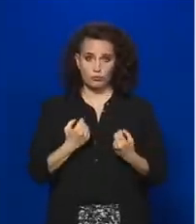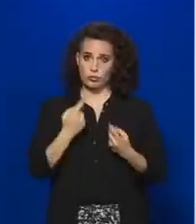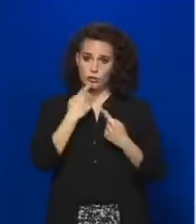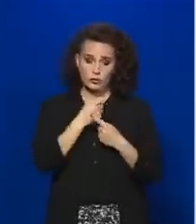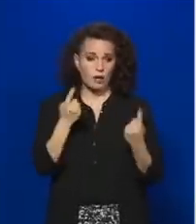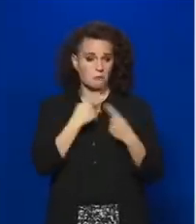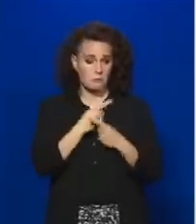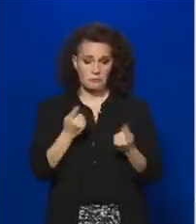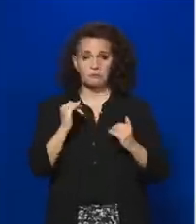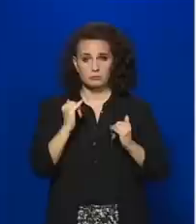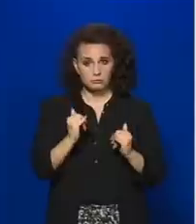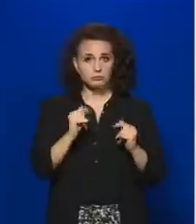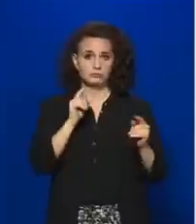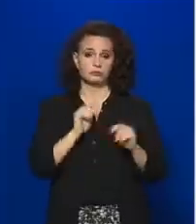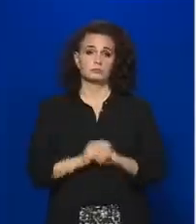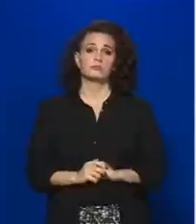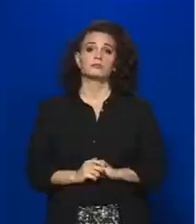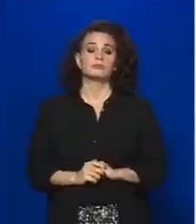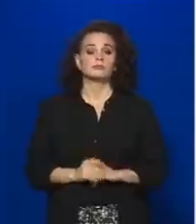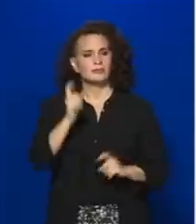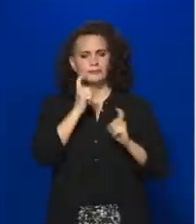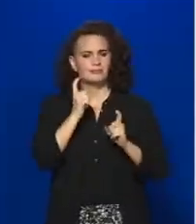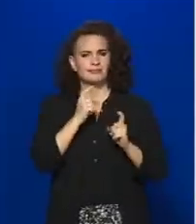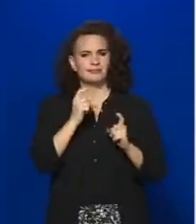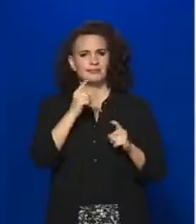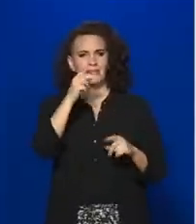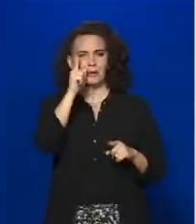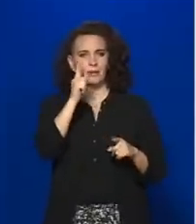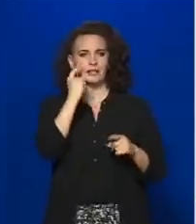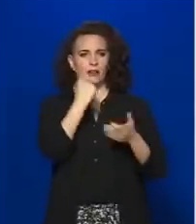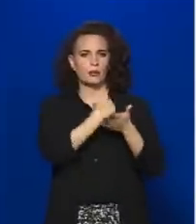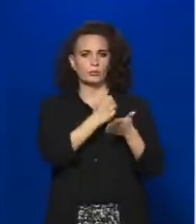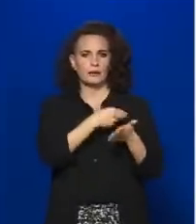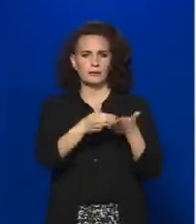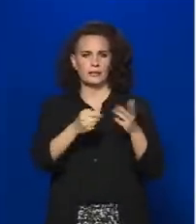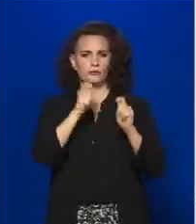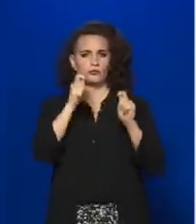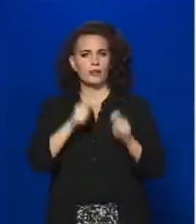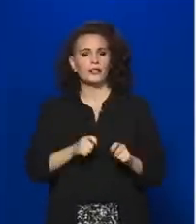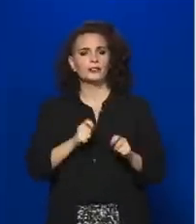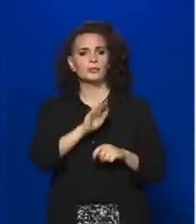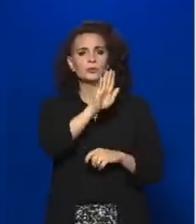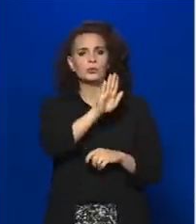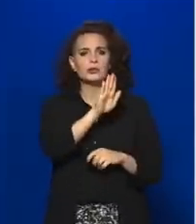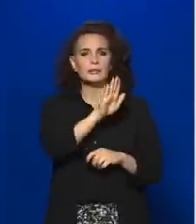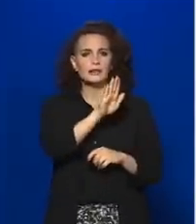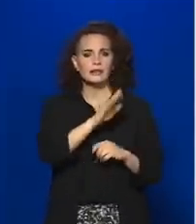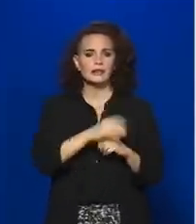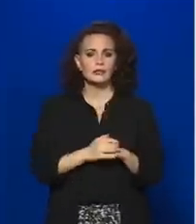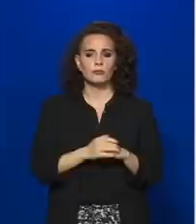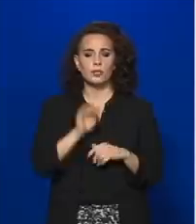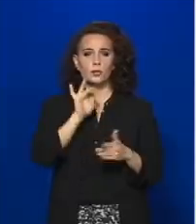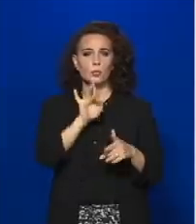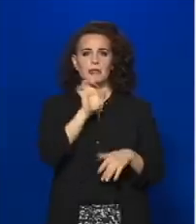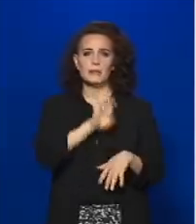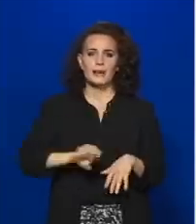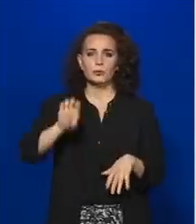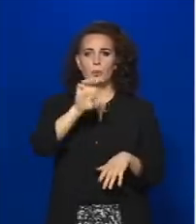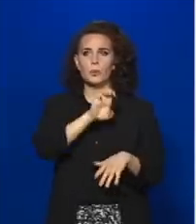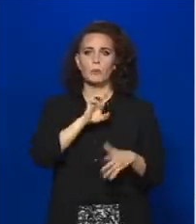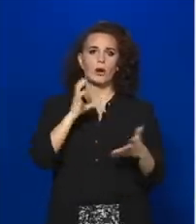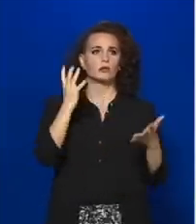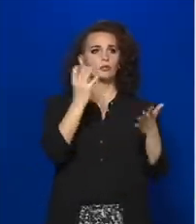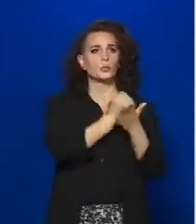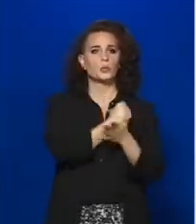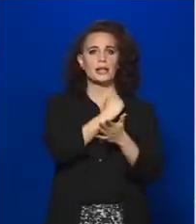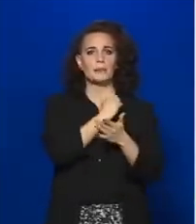gondoljuk azt, hogy ez a Német Alkotmánybírósági döntés, az a közép-európaiak győzelme lenne a